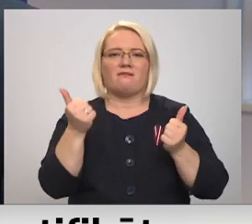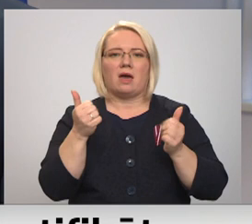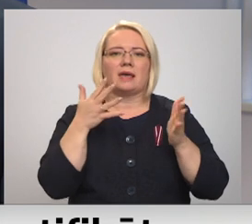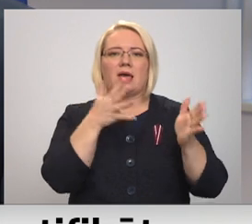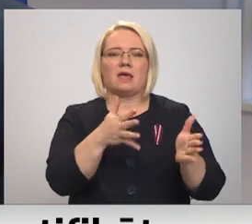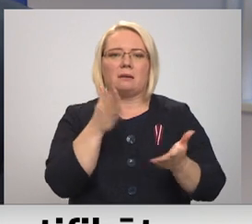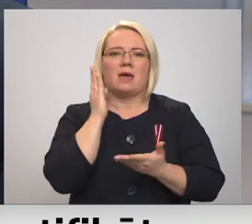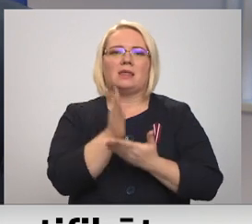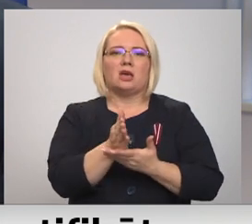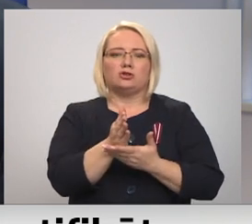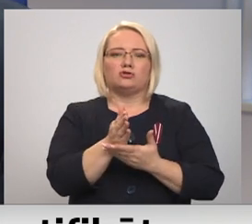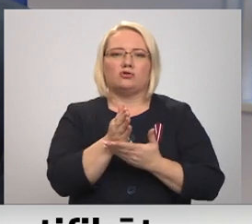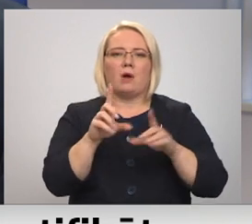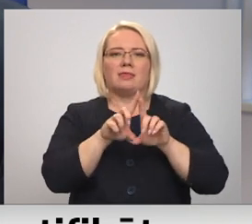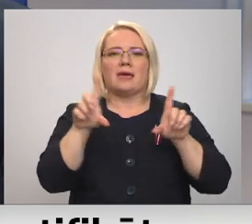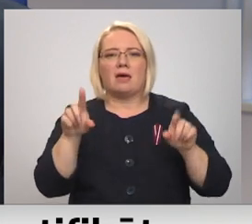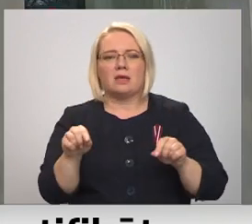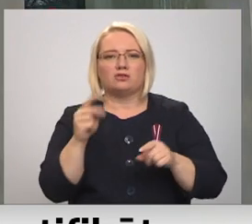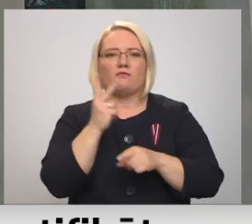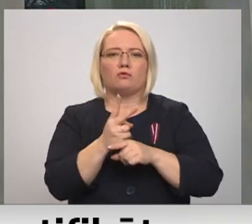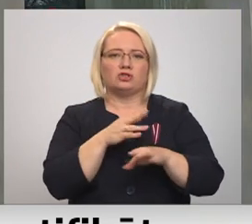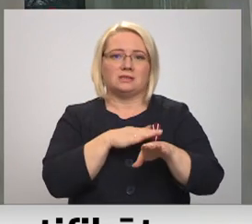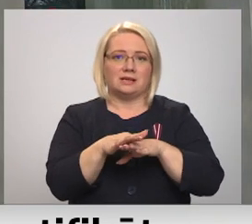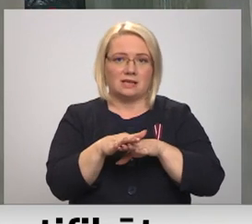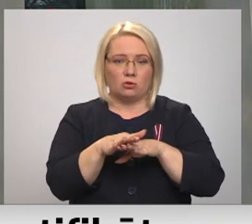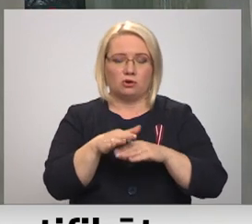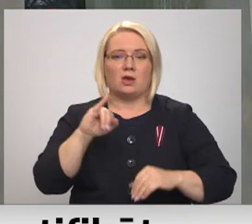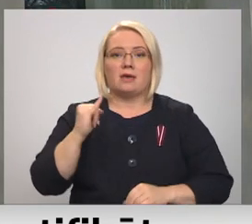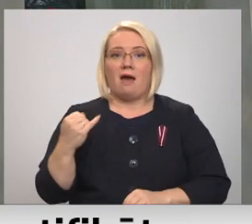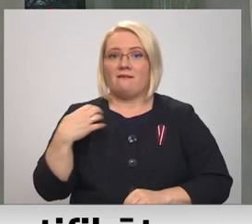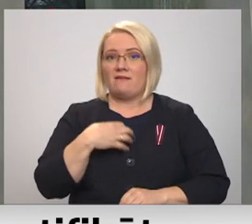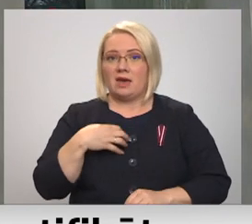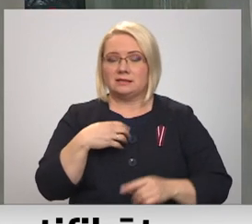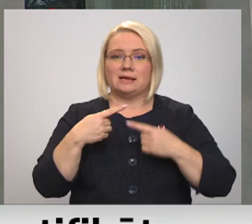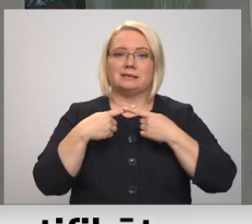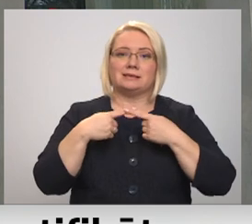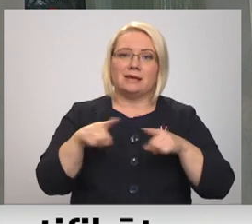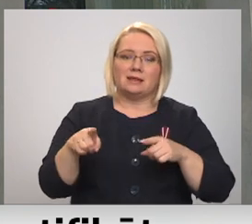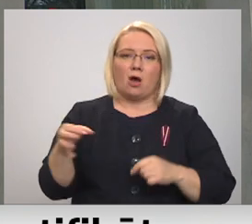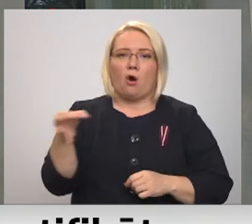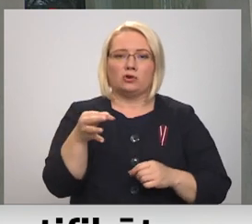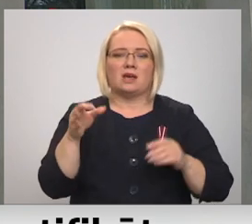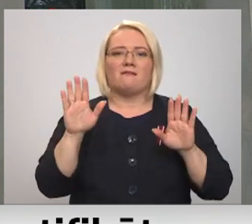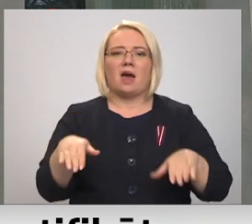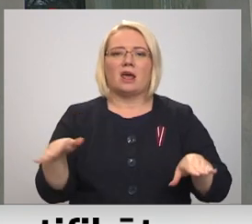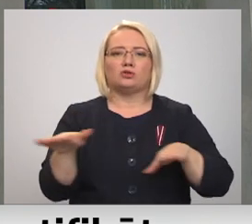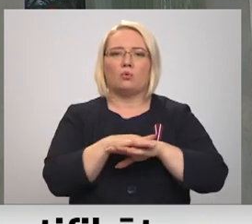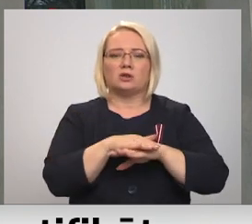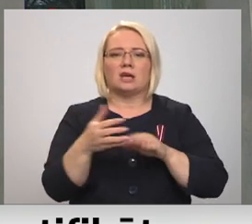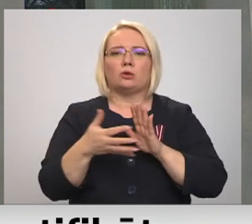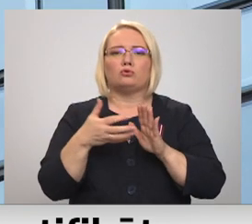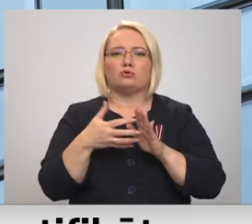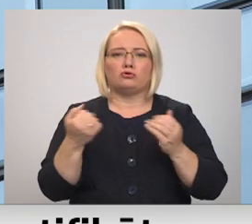tiešo dienestu funkcijas iztenošanu. Jā, vajadzēs cita struktūrvienība varēšot nosekt rūkstošos